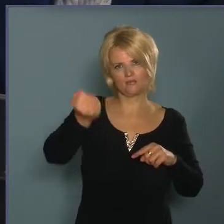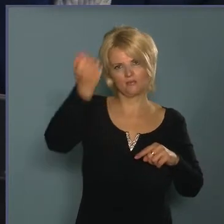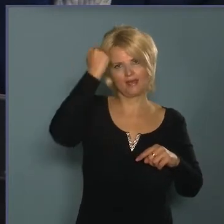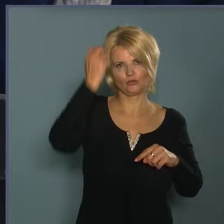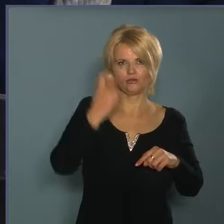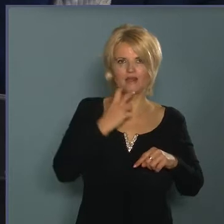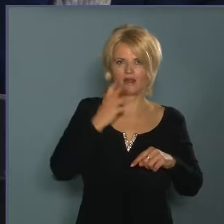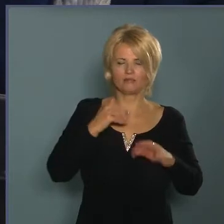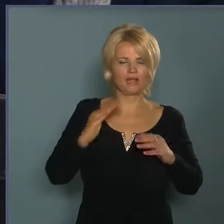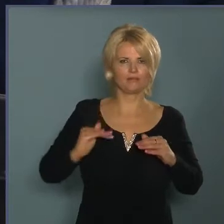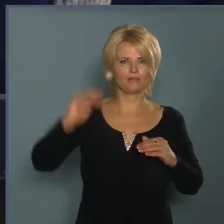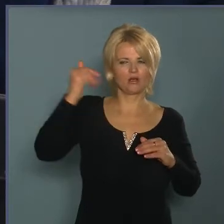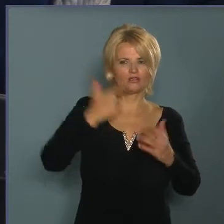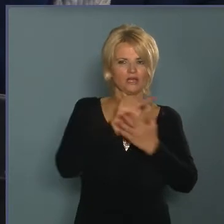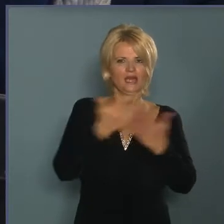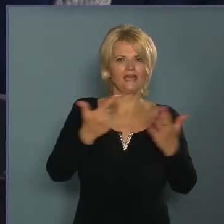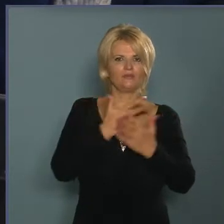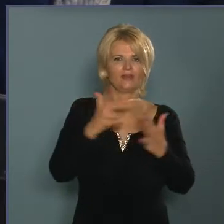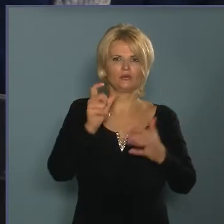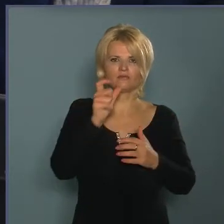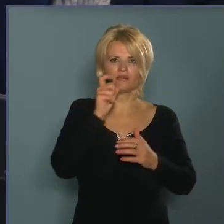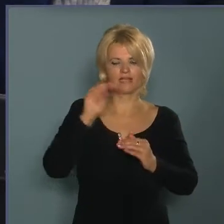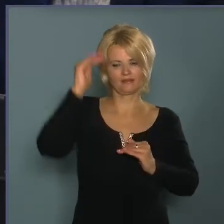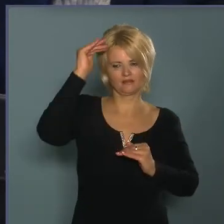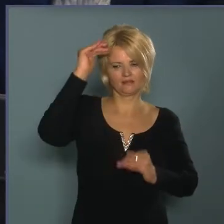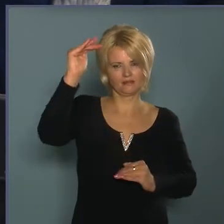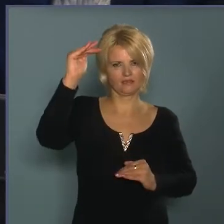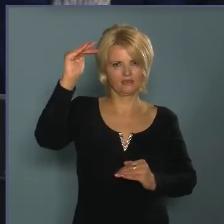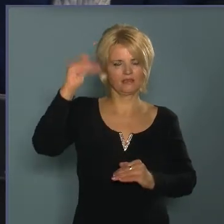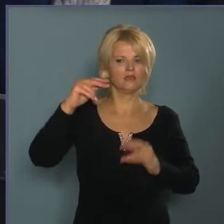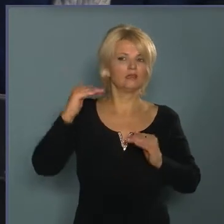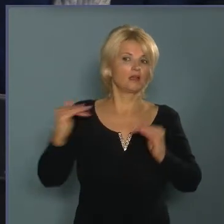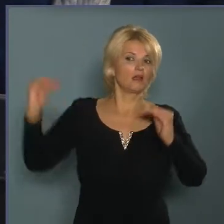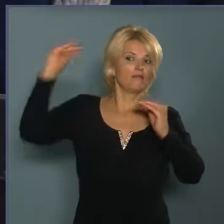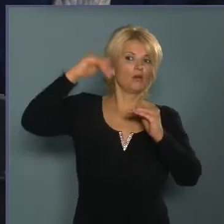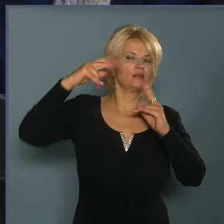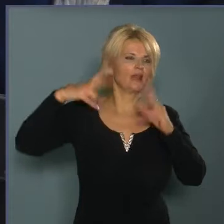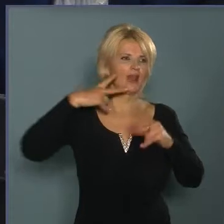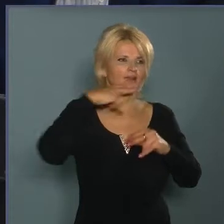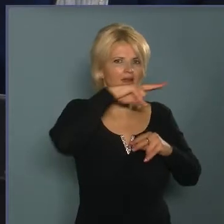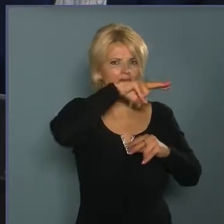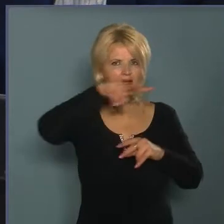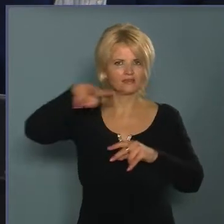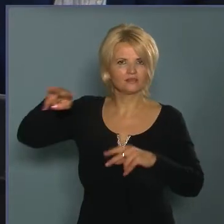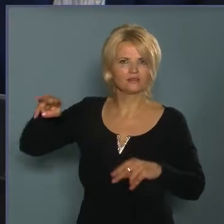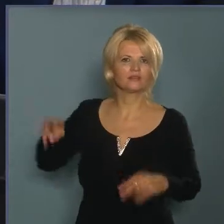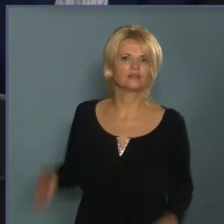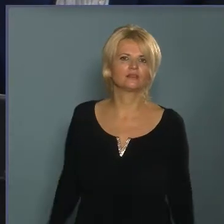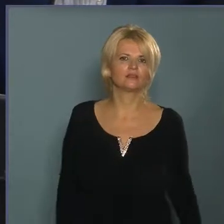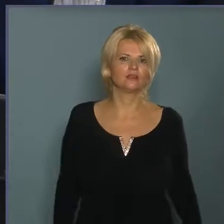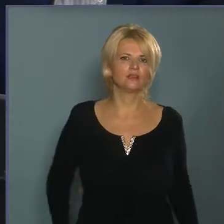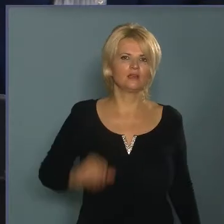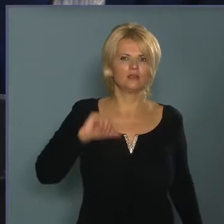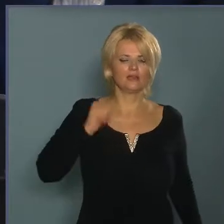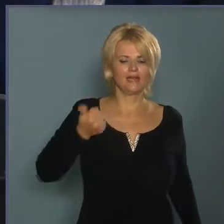olyan magasak, egyébként 70-80 centi magasak, tehát beláthatóvá teszik a teljes területet. Illetve az